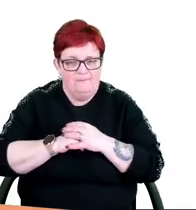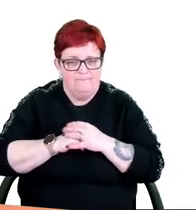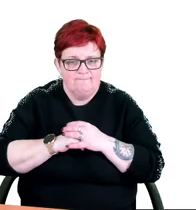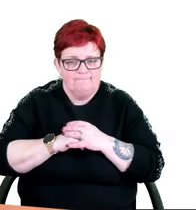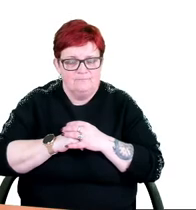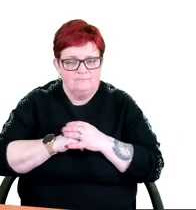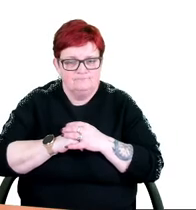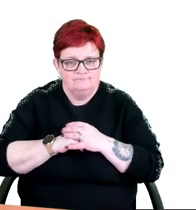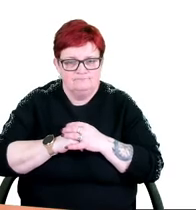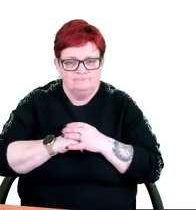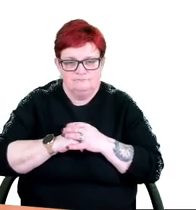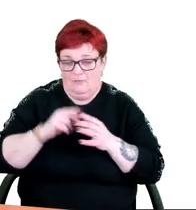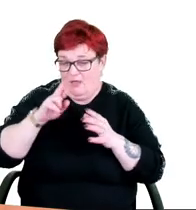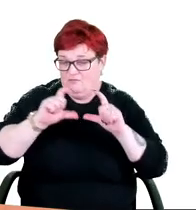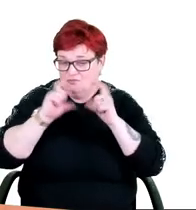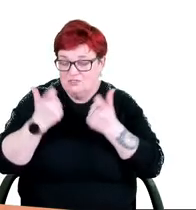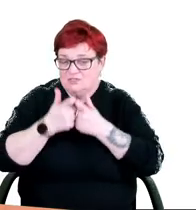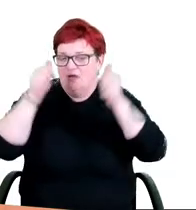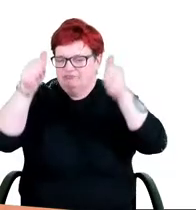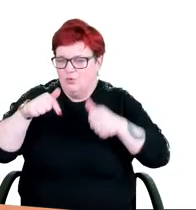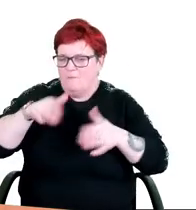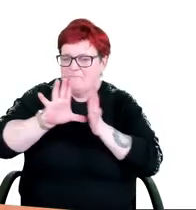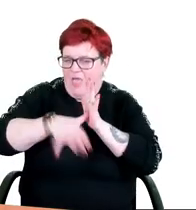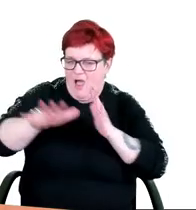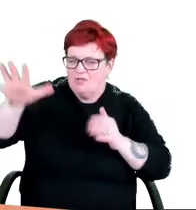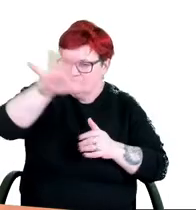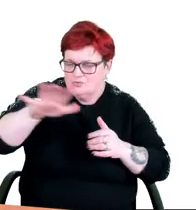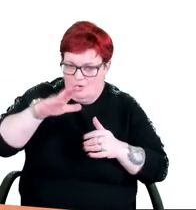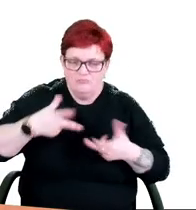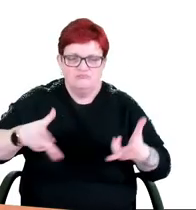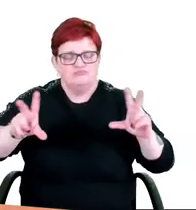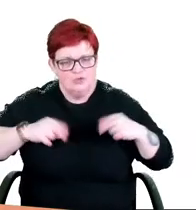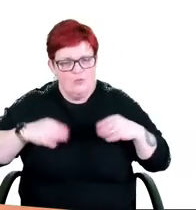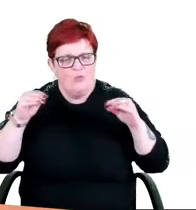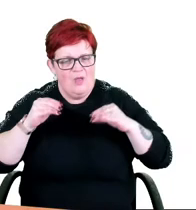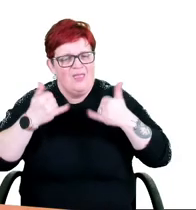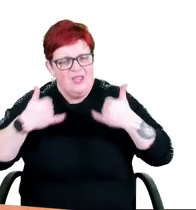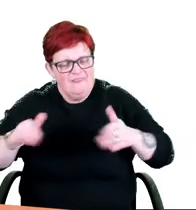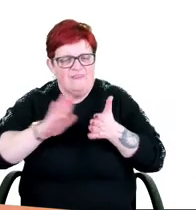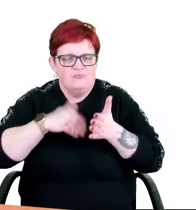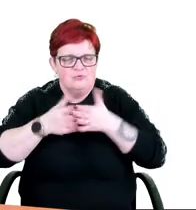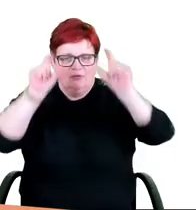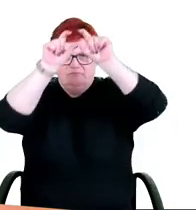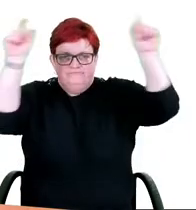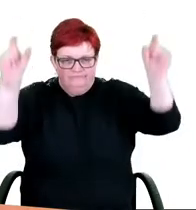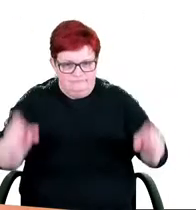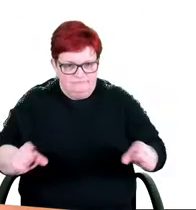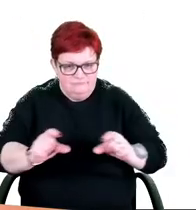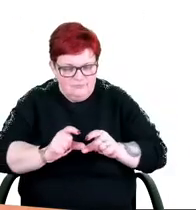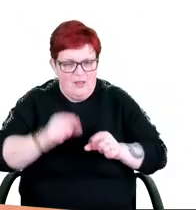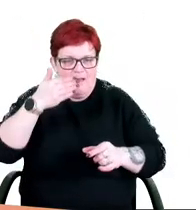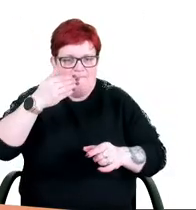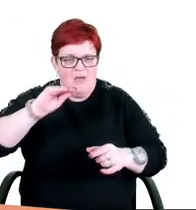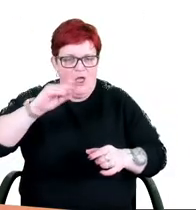Poza opisanymi szyldami na terenie miasta można umieszczać inne urządzenia reklamowe, jak na przykład gabloty z